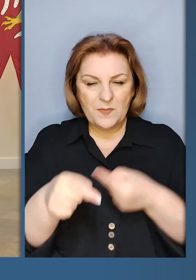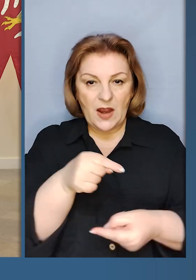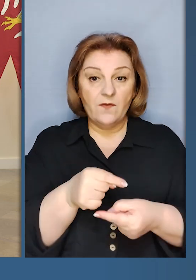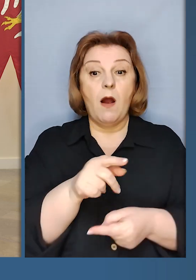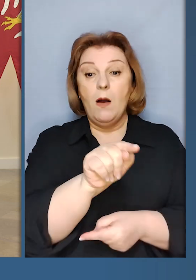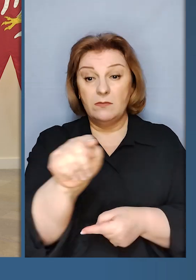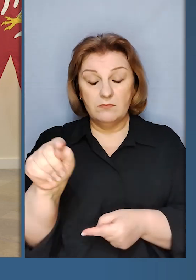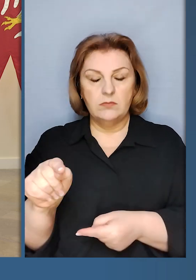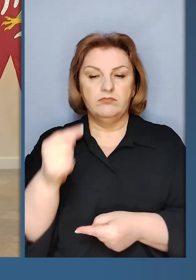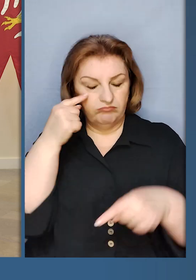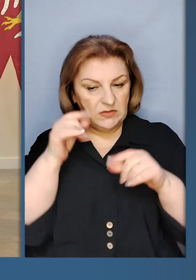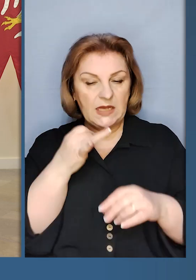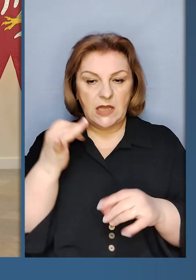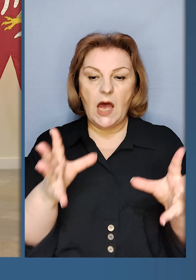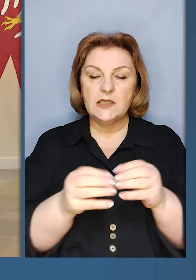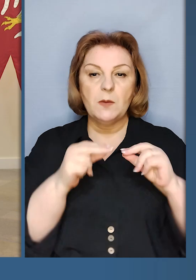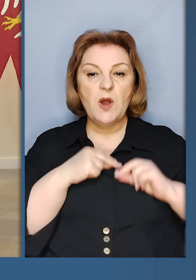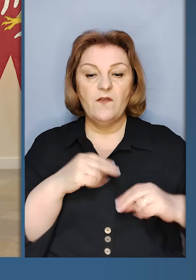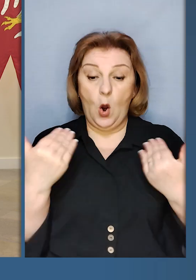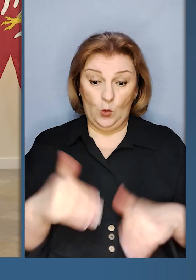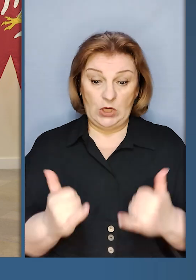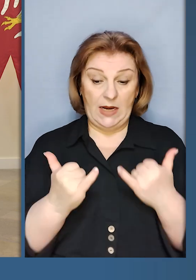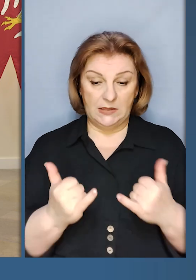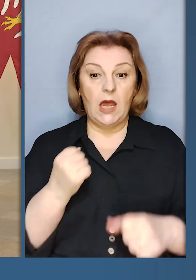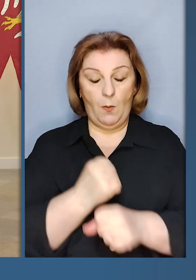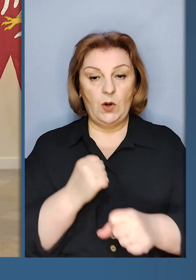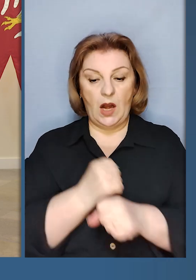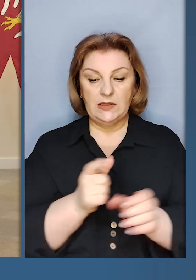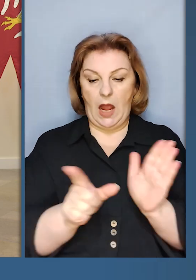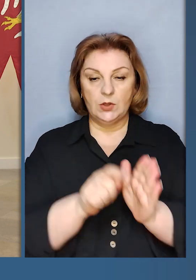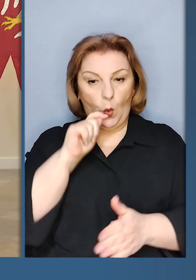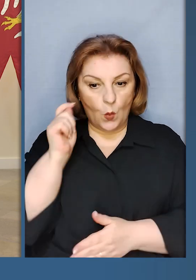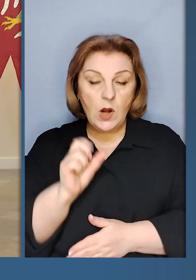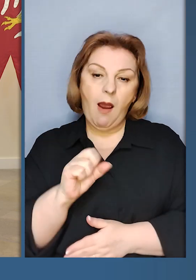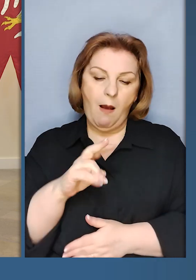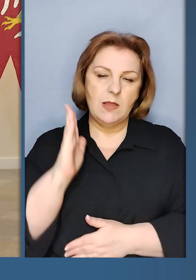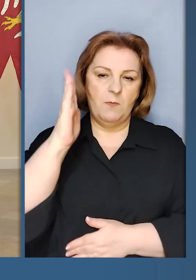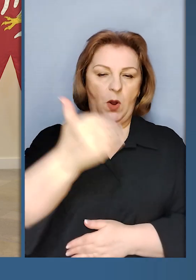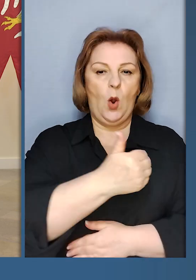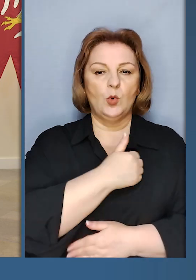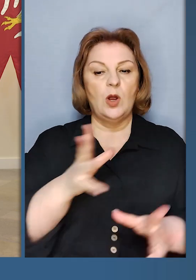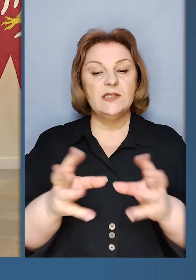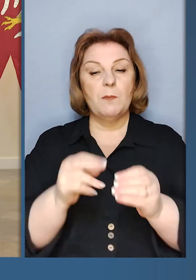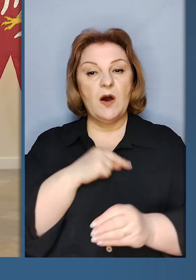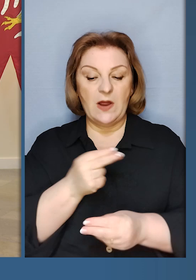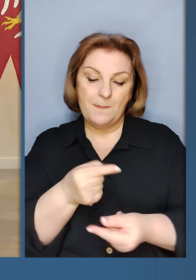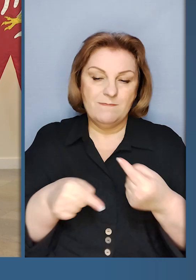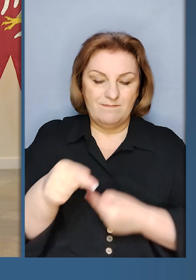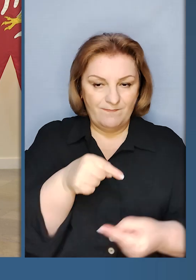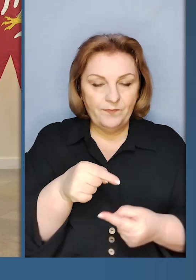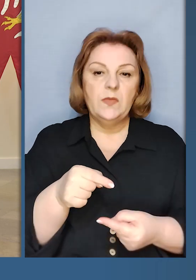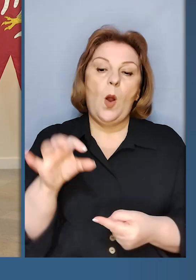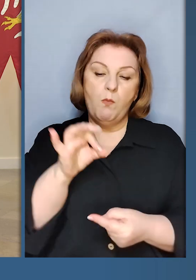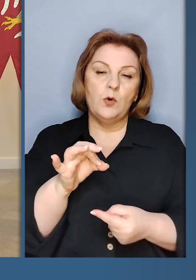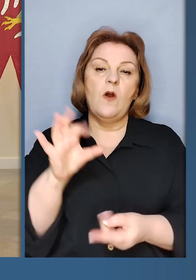які зацікавлені співпрацею, бо вони вже сьогодні працюють з Україною, але і в майбутньому хочуть співпрацювати. Про це